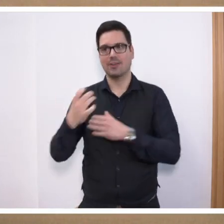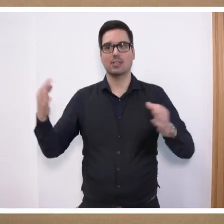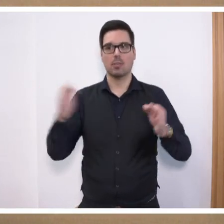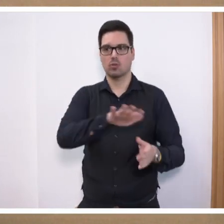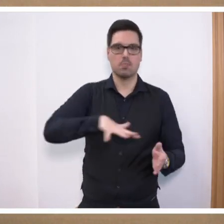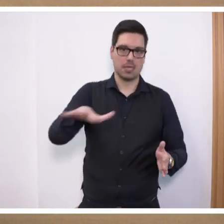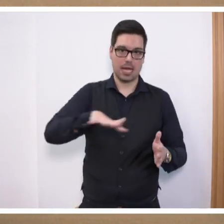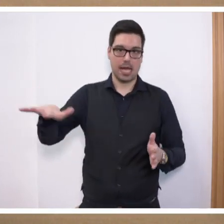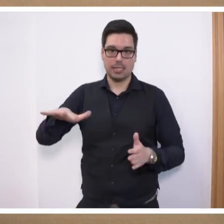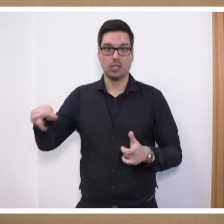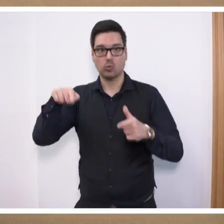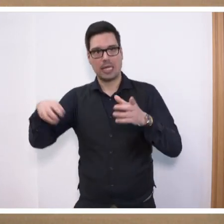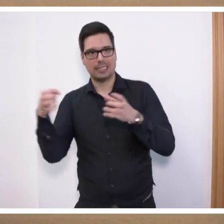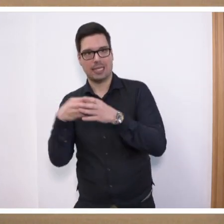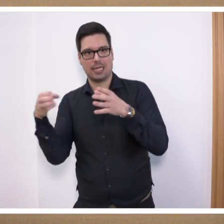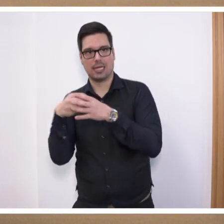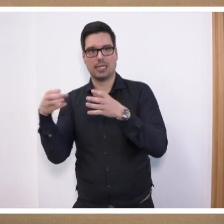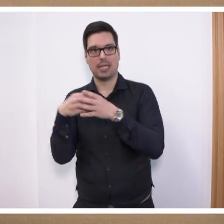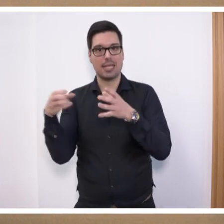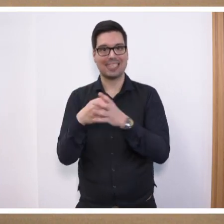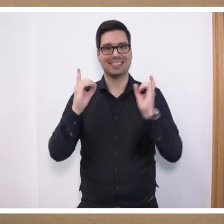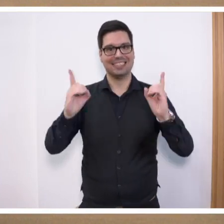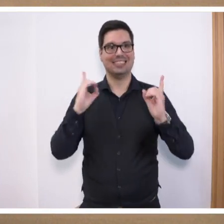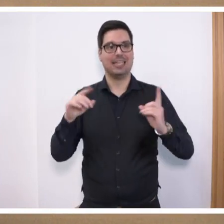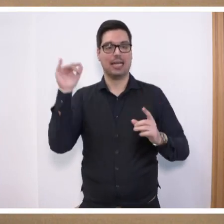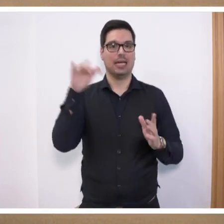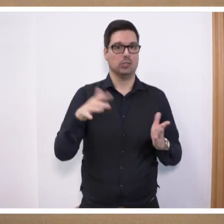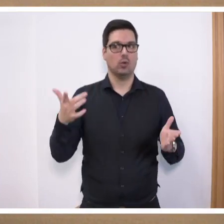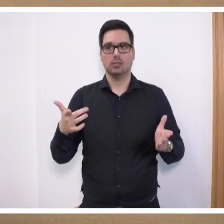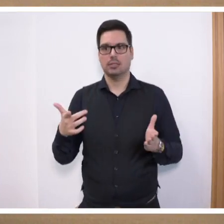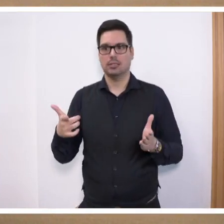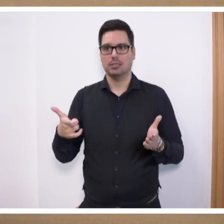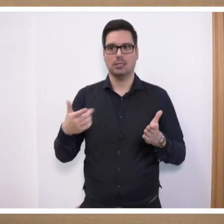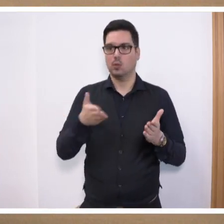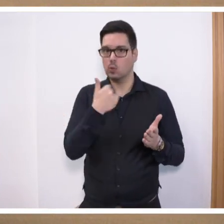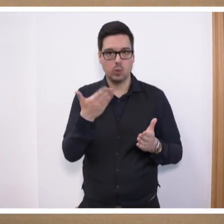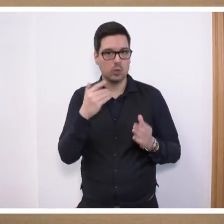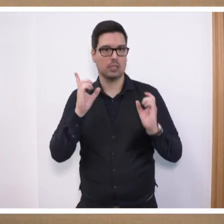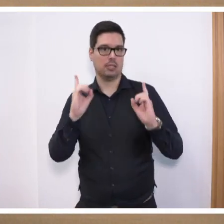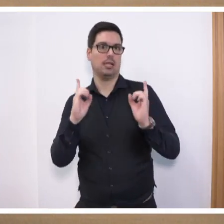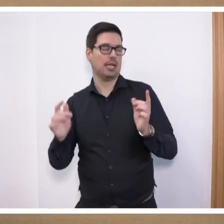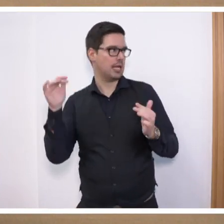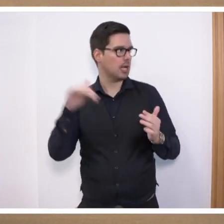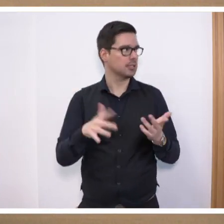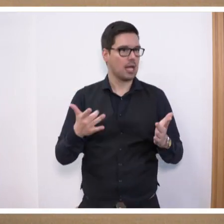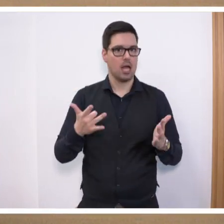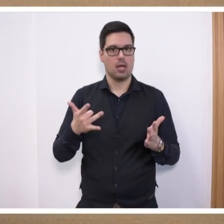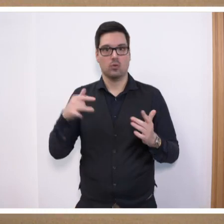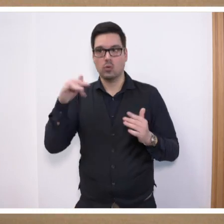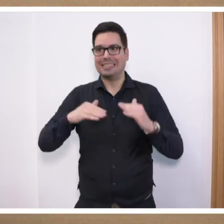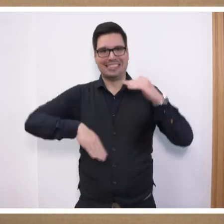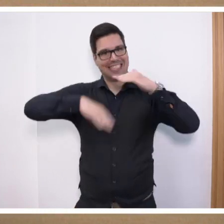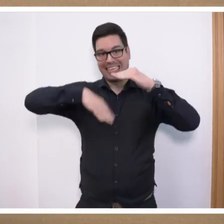Bereichen auch dort die Klassenlehrertätigkeiten übernehmen. Dort stehen keine Lehrkräfte. Und man ist dort absolut an der